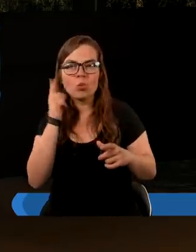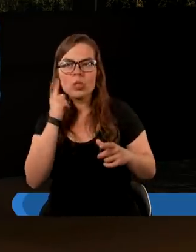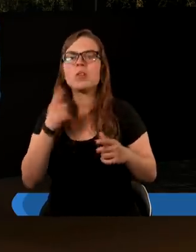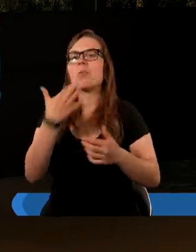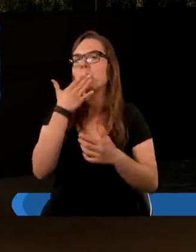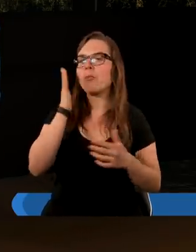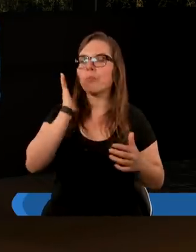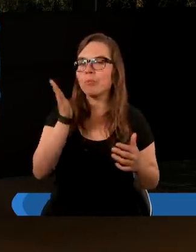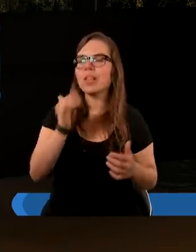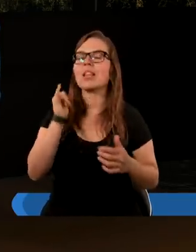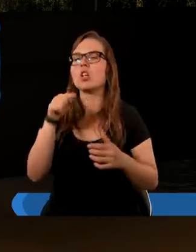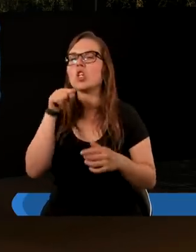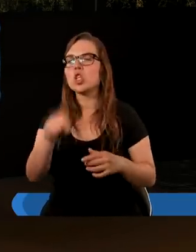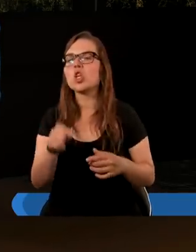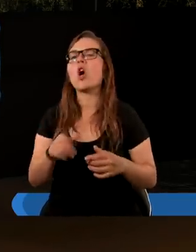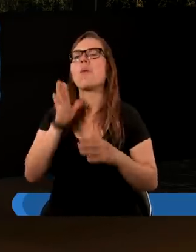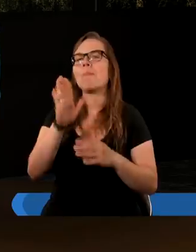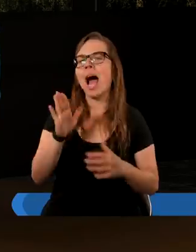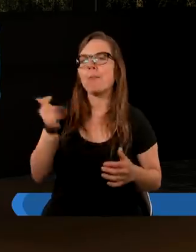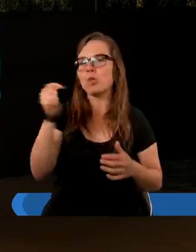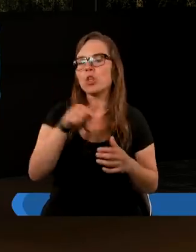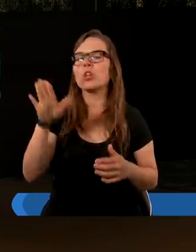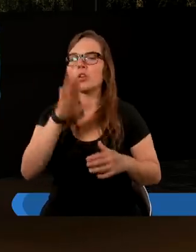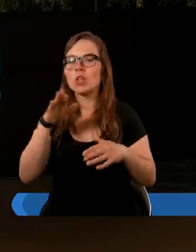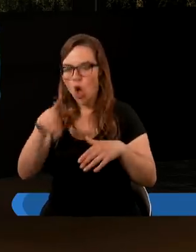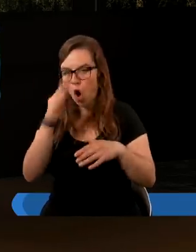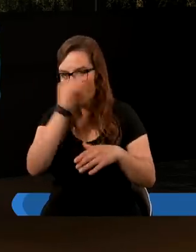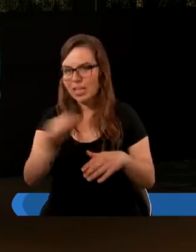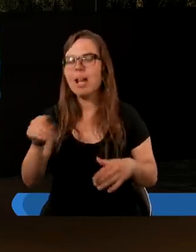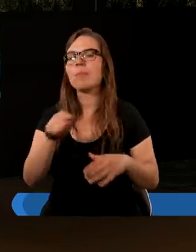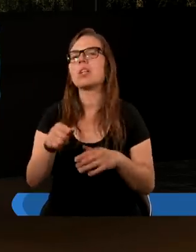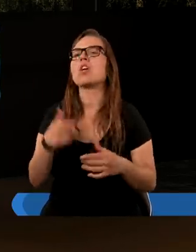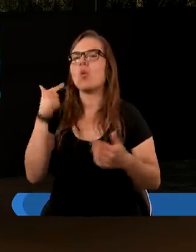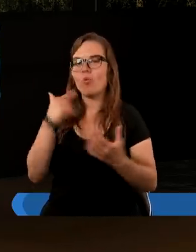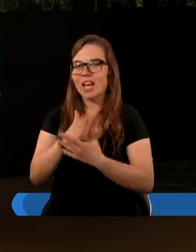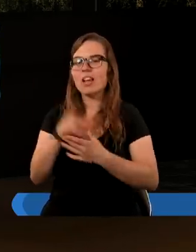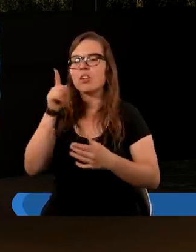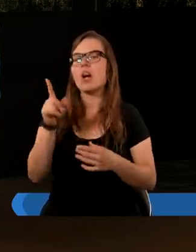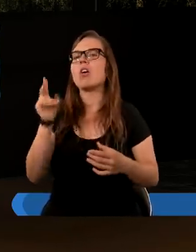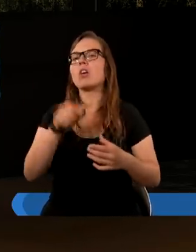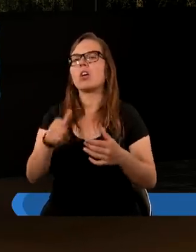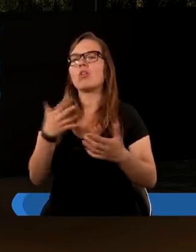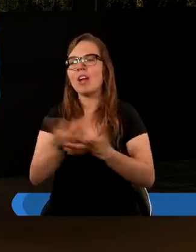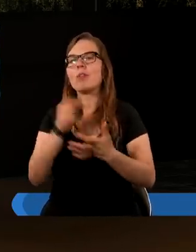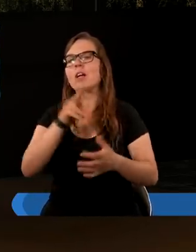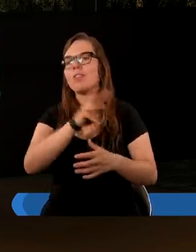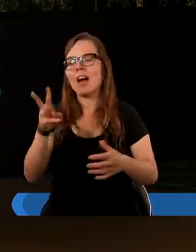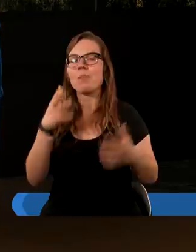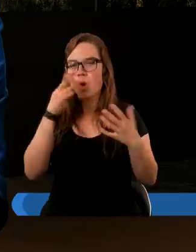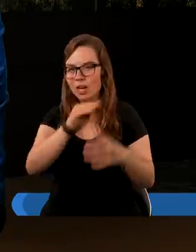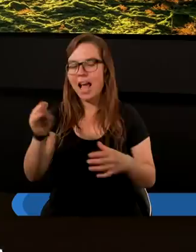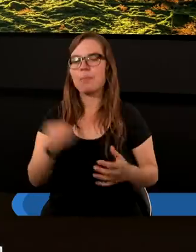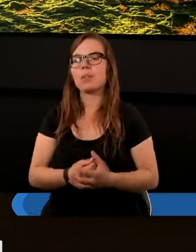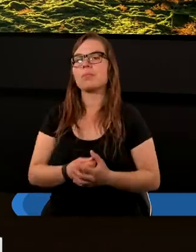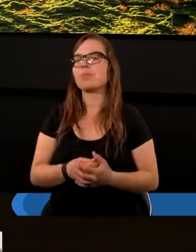mówić będzie i to co ma przyjść wam oznajmi. On nie uwielbi, gdyż z mego weźmie i wam oznajmi.